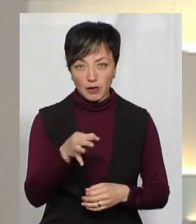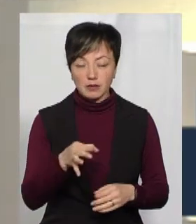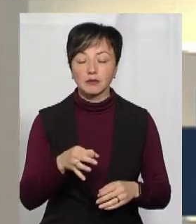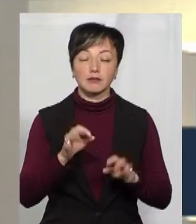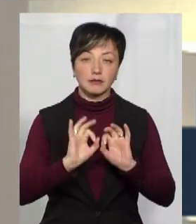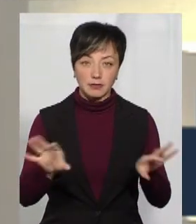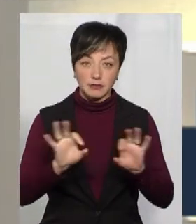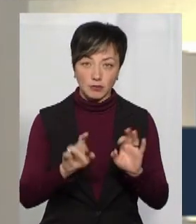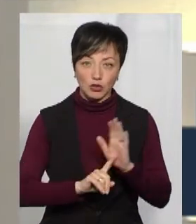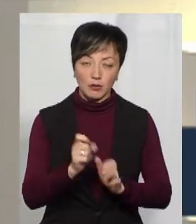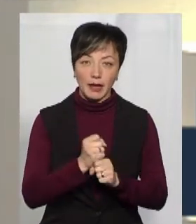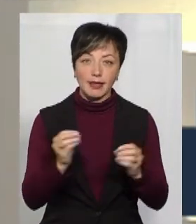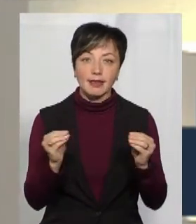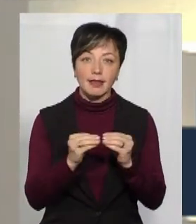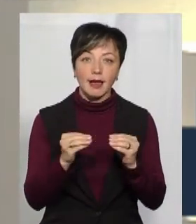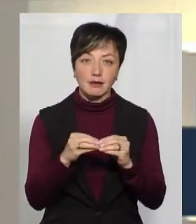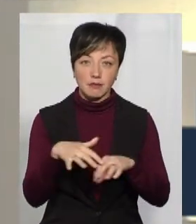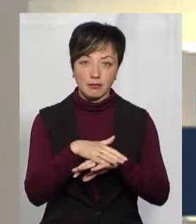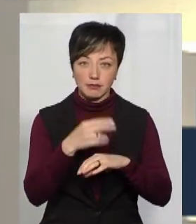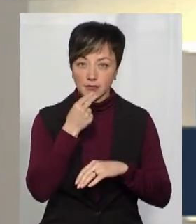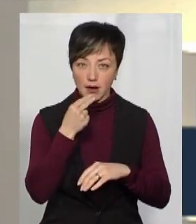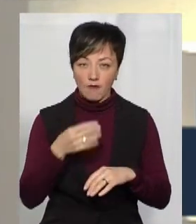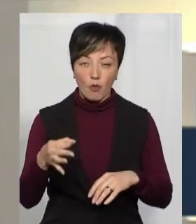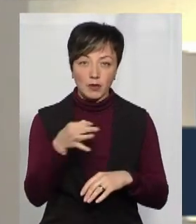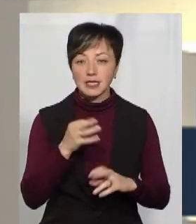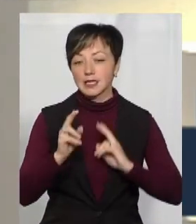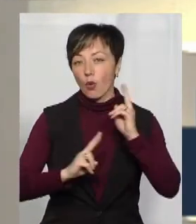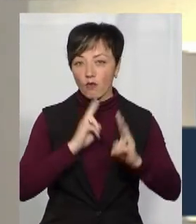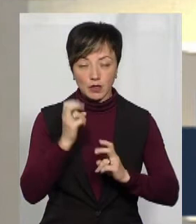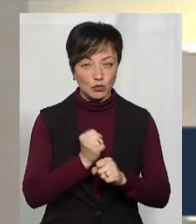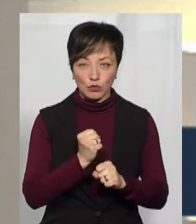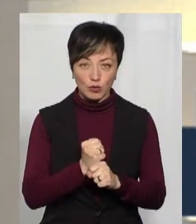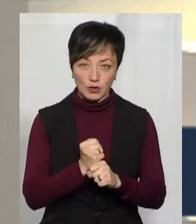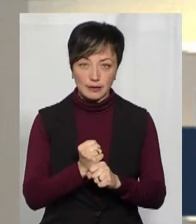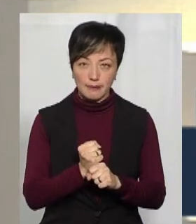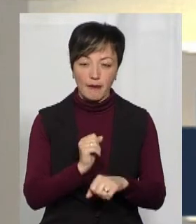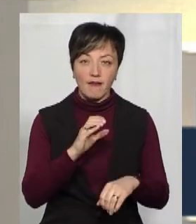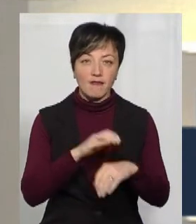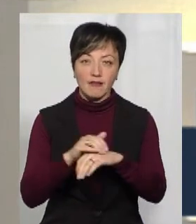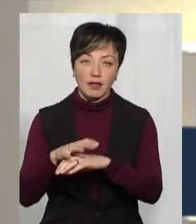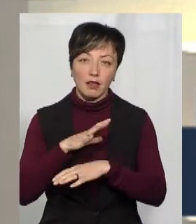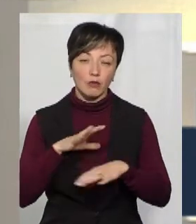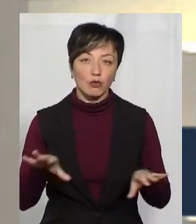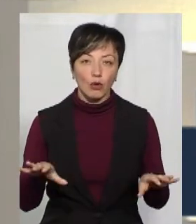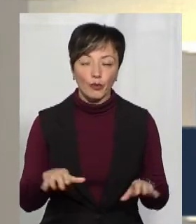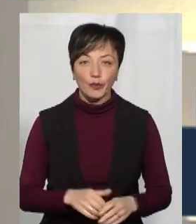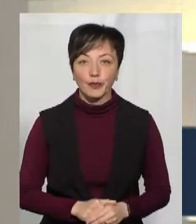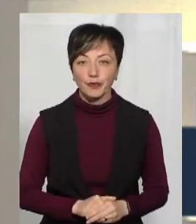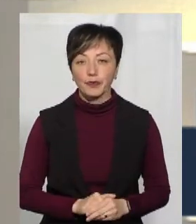запрацювали в області 10 продовольчих ринків і суттєвих зауважень до їхньої роботи виявлено не було. До